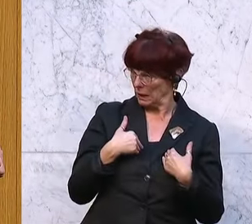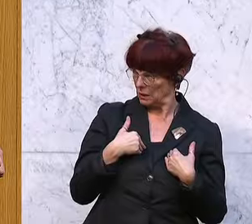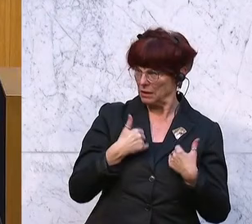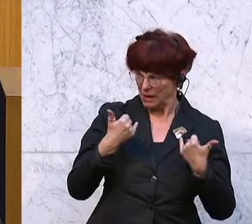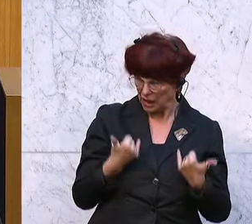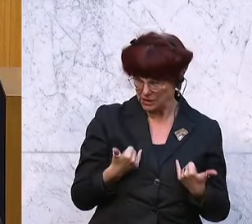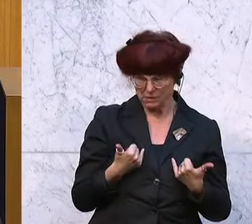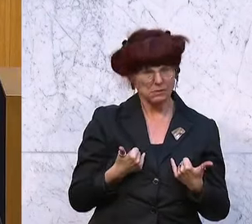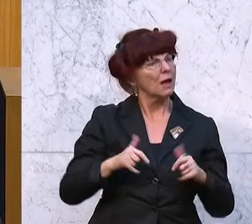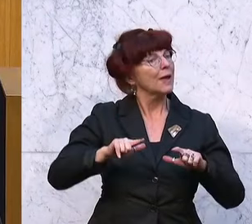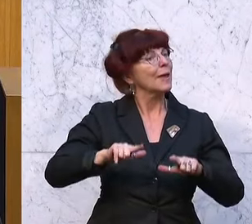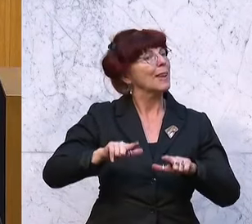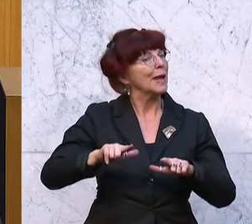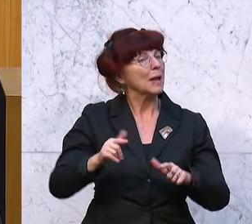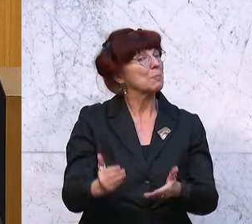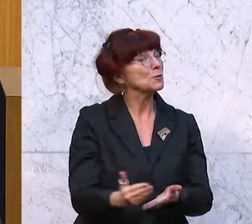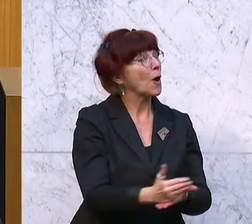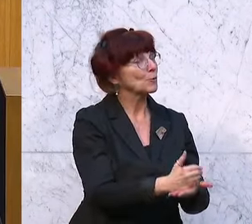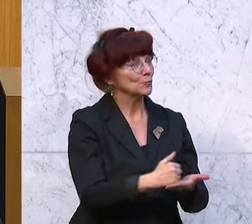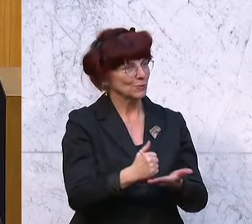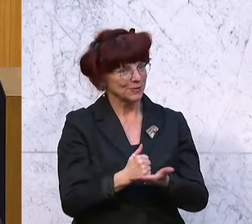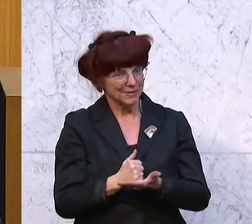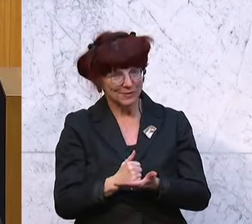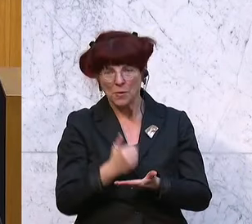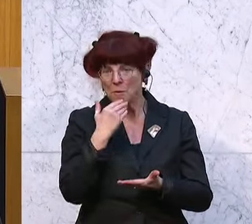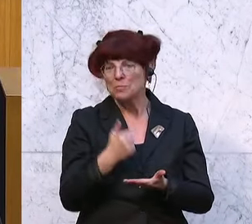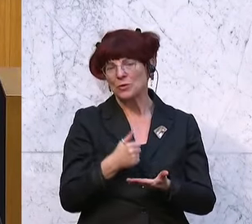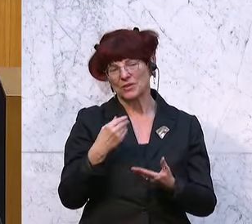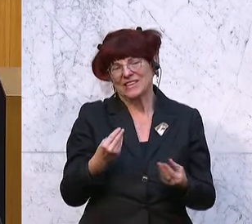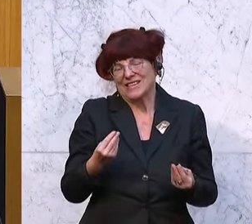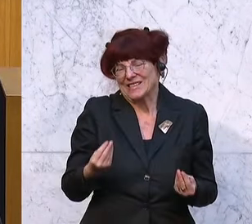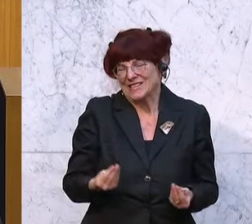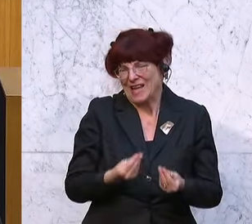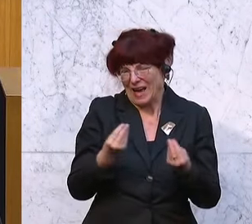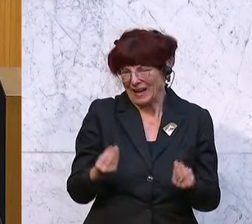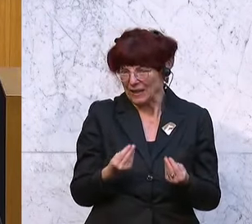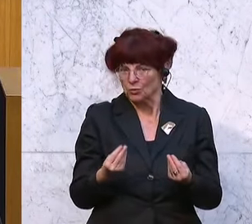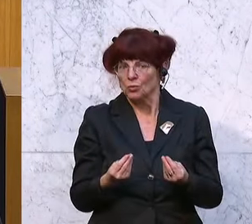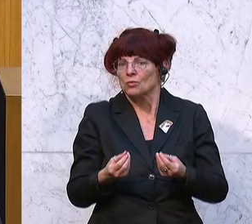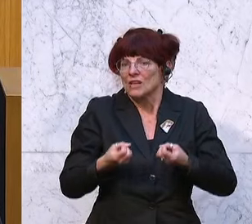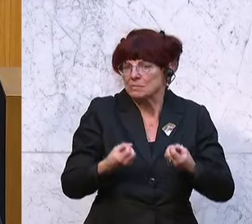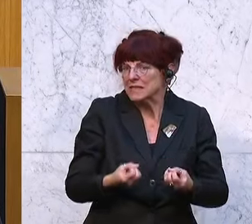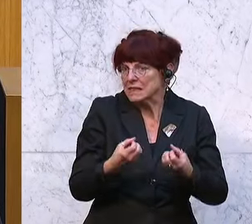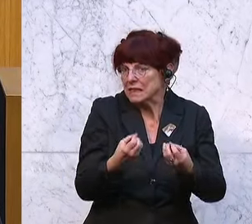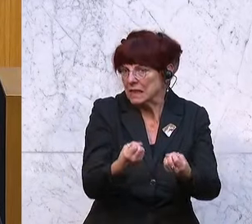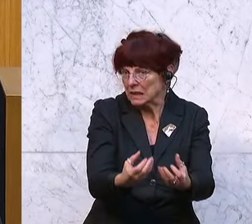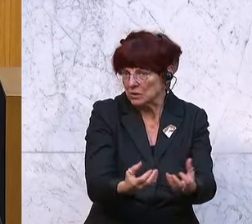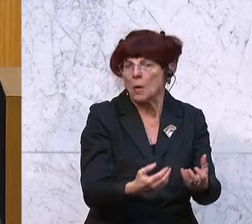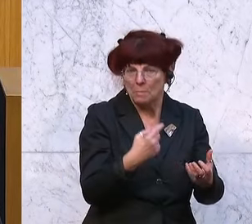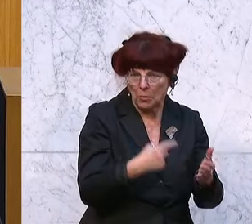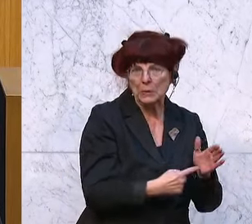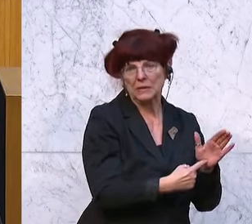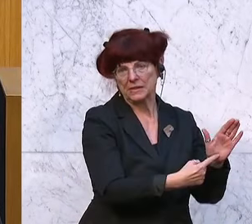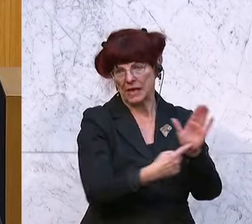Gelegenheit, die ich gerne wahrnehmen möchte, um ein wenig die Dinge und die Ereignisse einzuordnen, die sich seit dem 29.